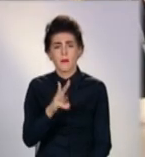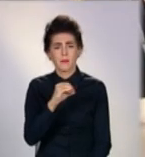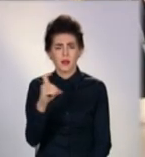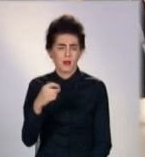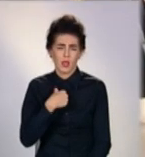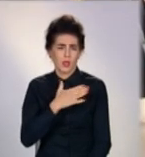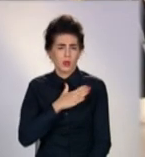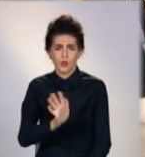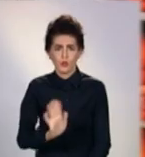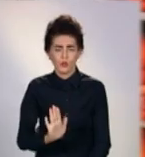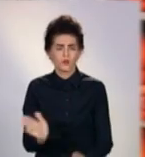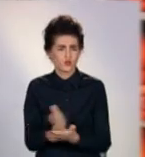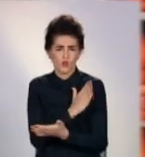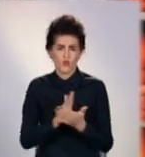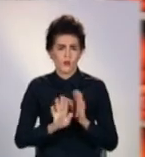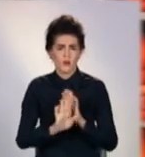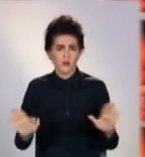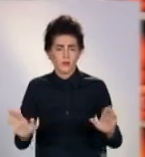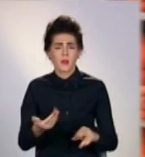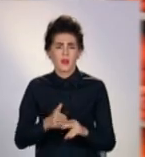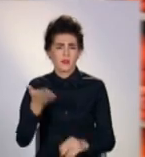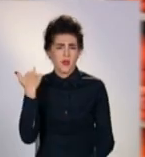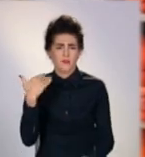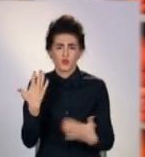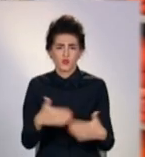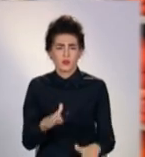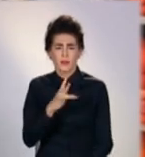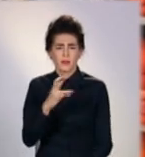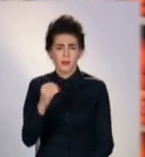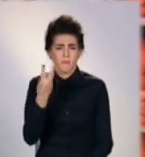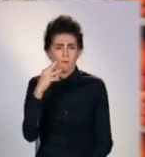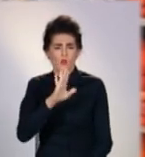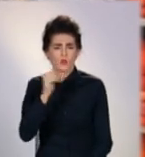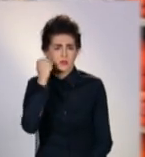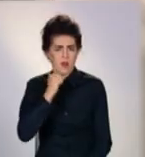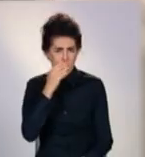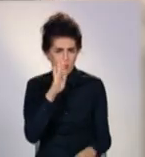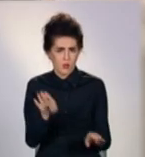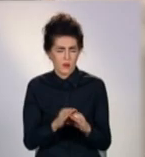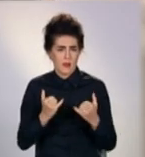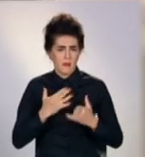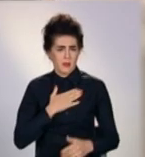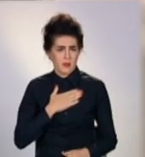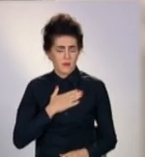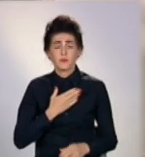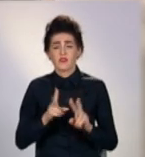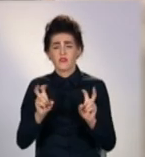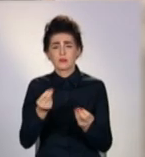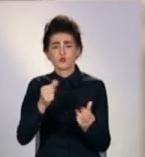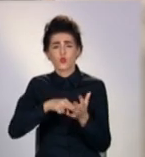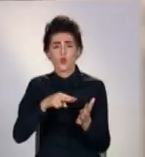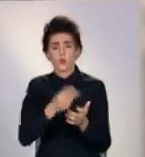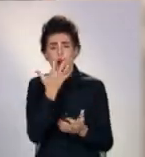зовсім. Це вже давно виглядить старомодно для мене. Ціни на теплий одяг